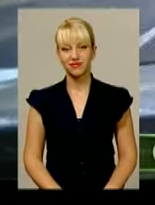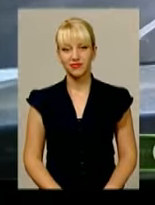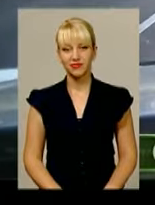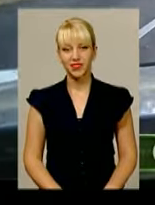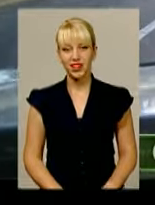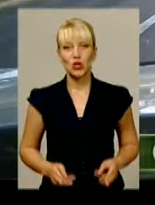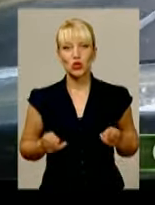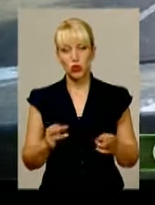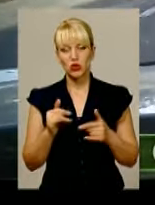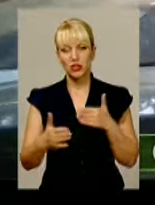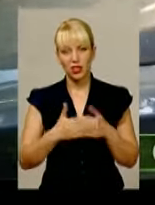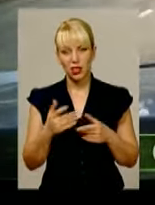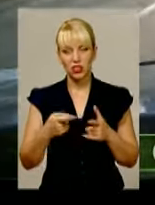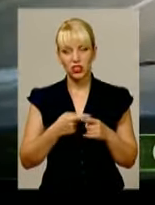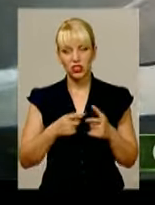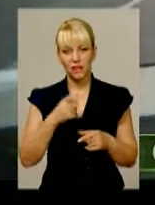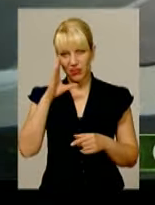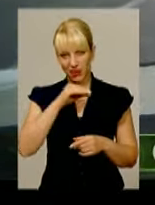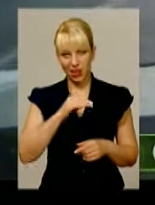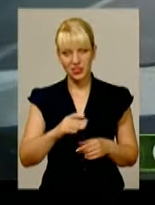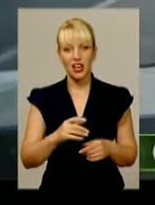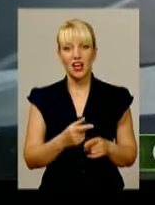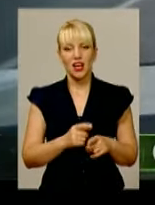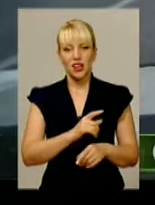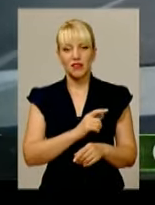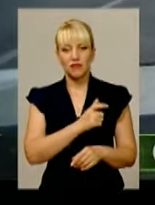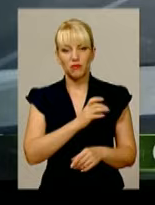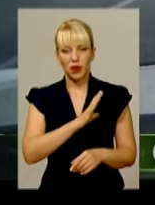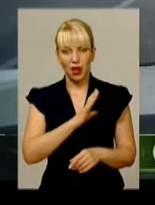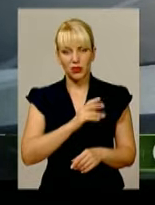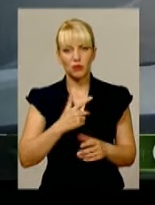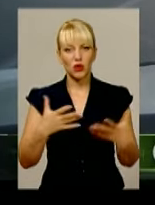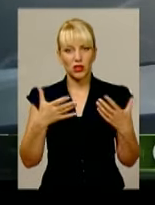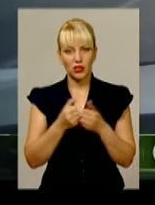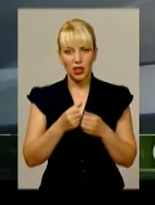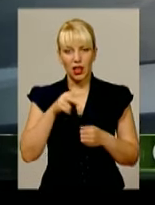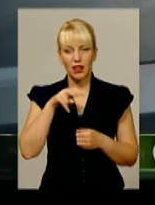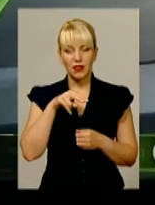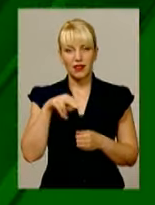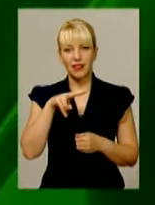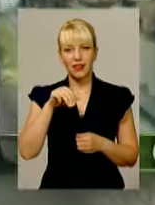Злочин і кара. Чи вдасться черговому мажору винуватцю ДТП у Летичеві уникнути покарання?